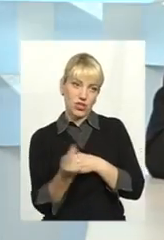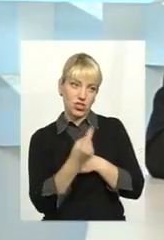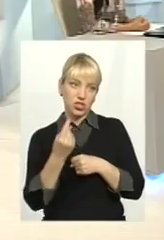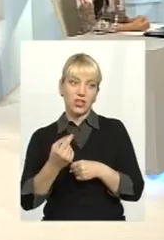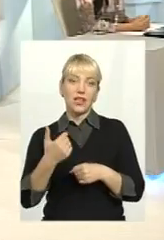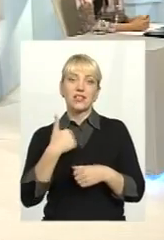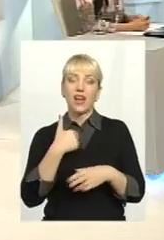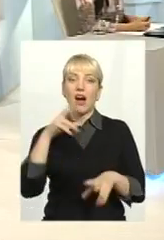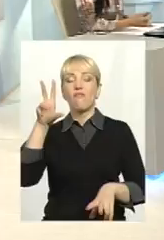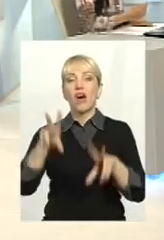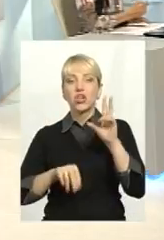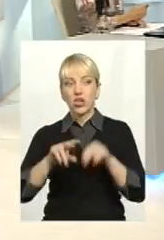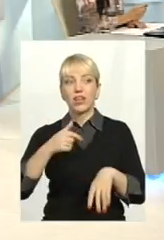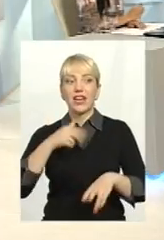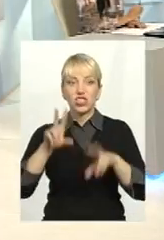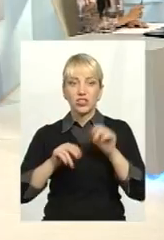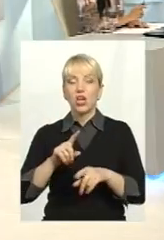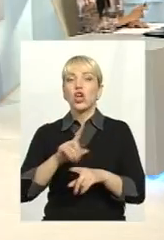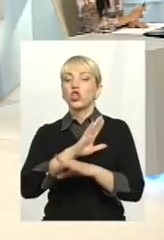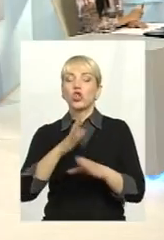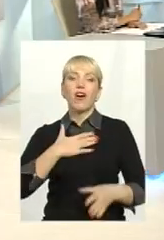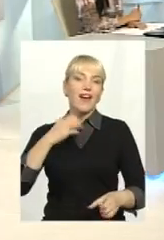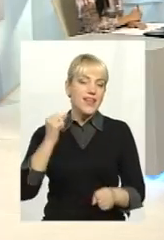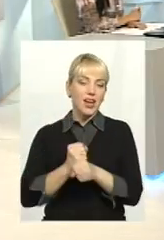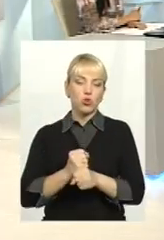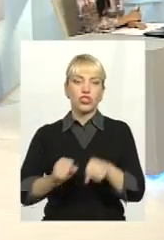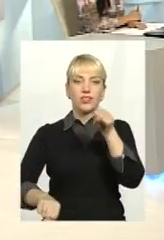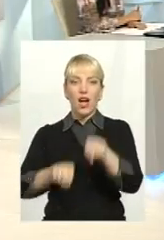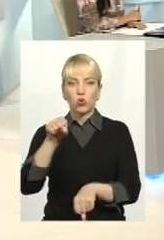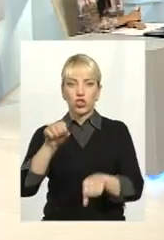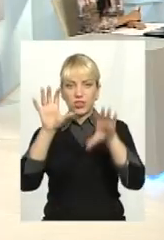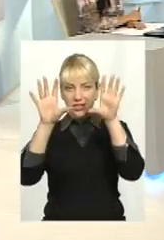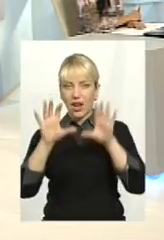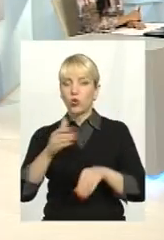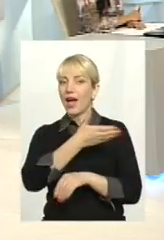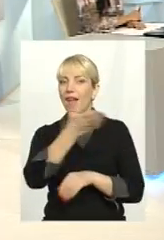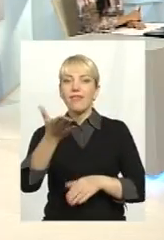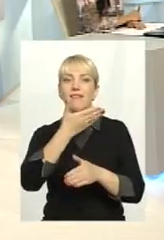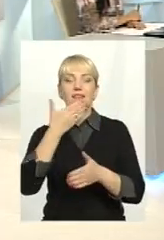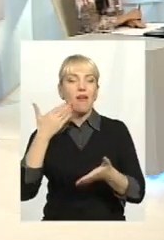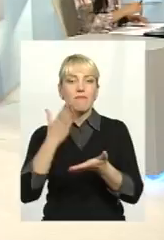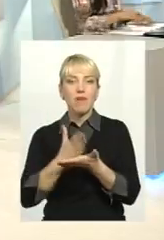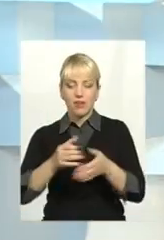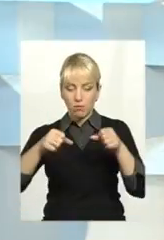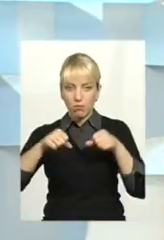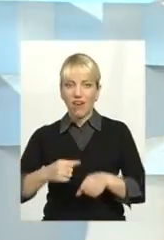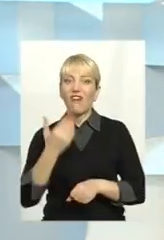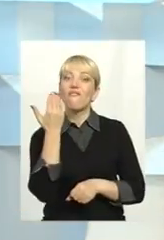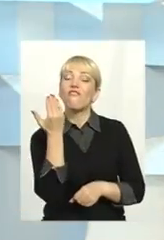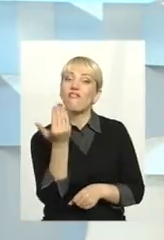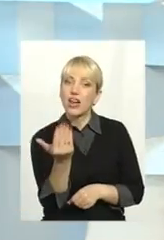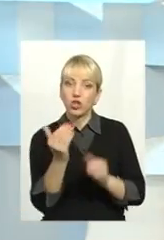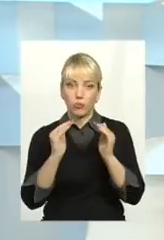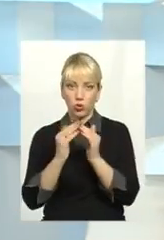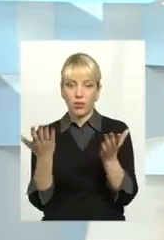Я вважаю, я считаю, що категорически вони нарушили закон. Вони не мали права в вашому домі, який принадлежить